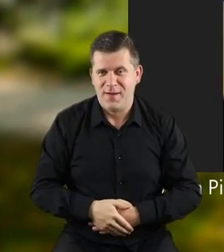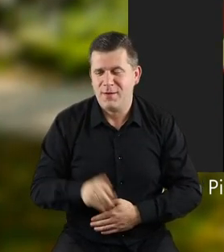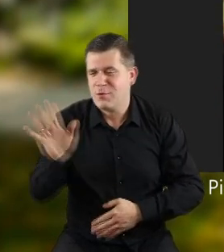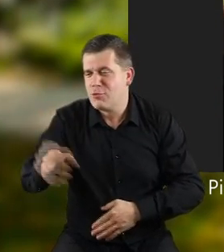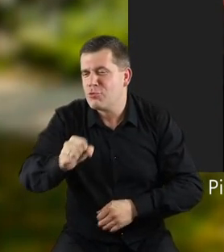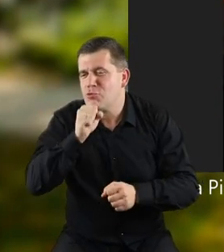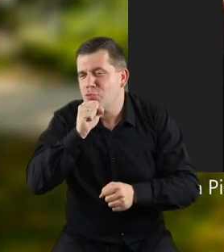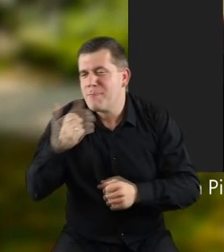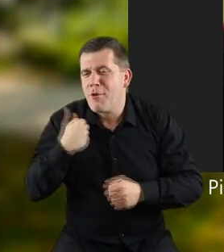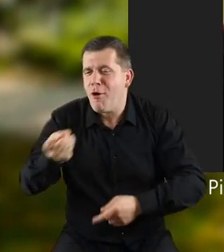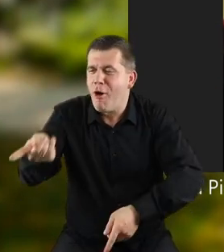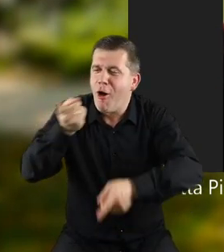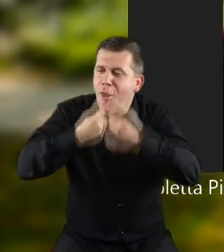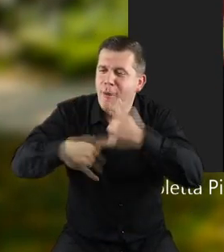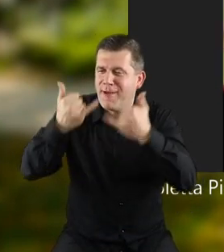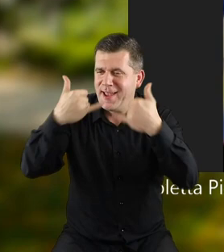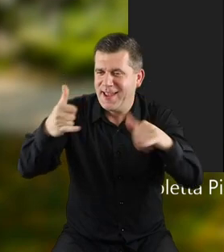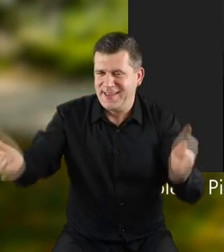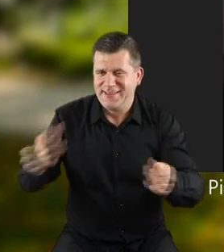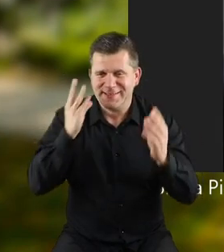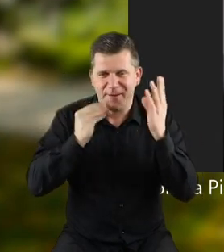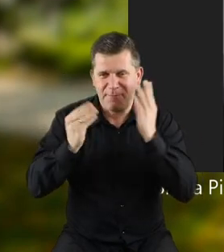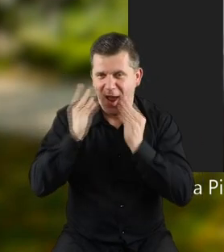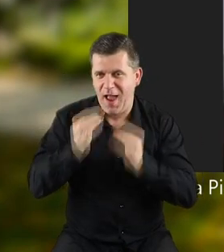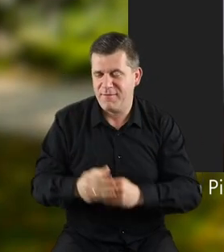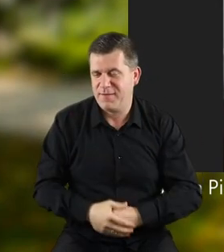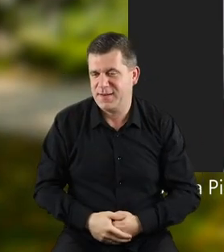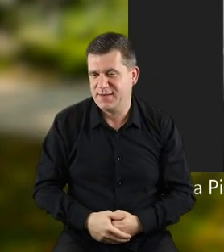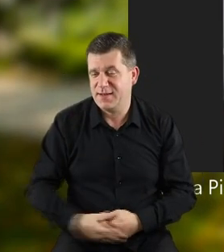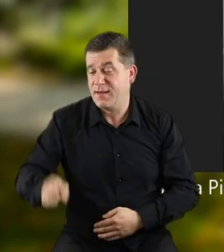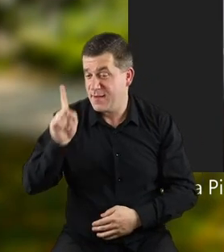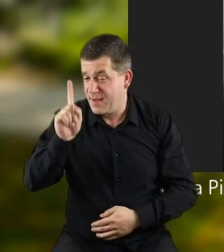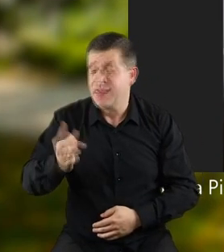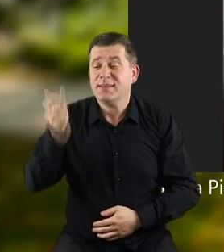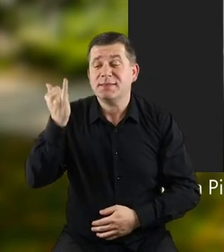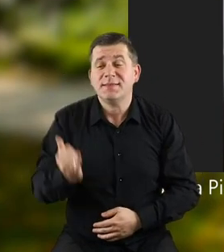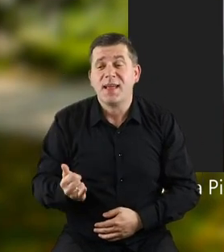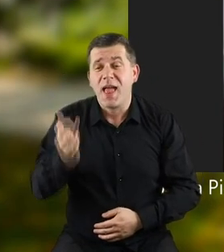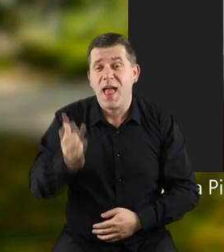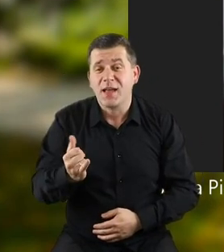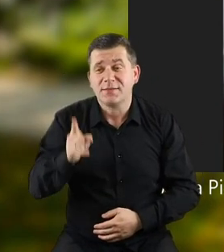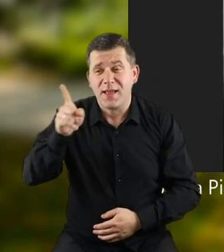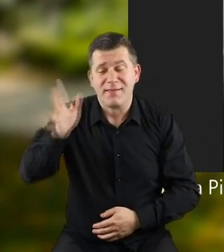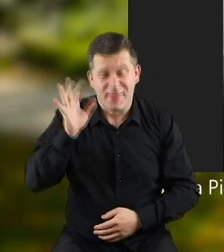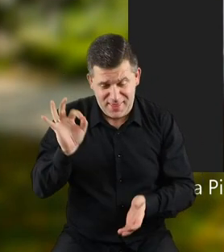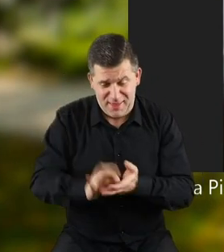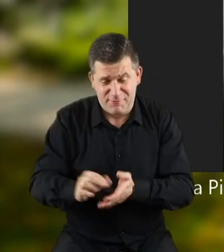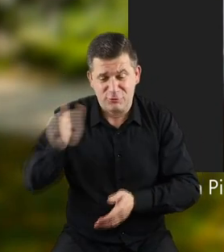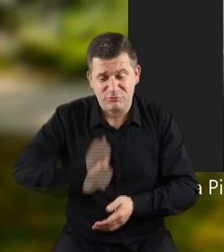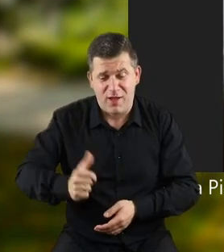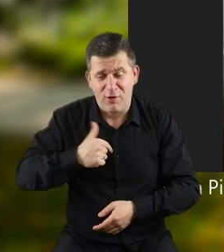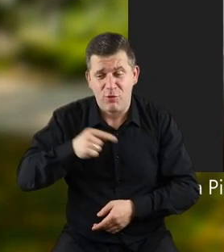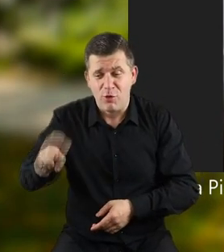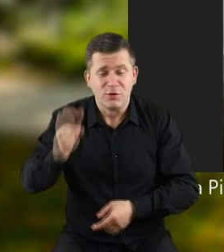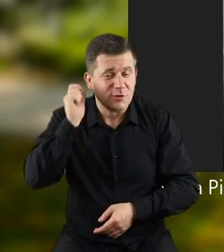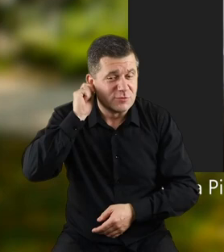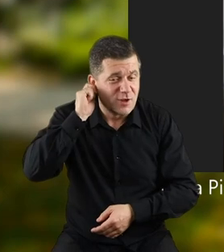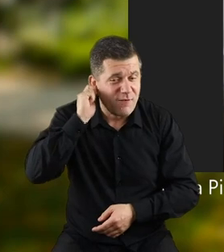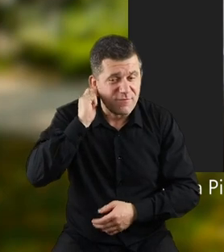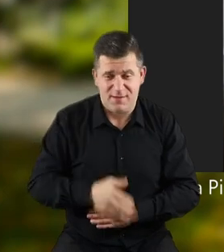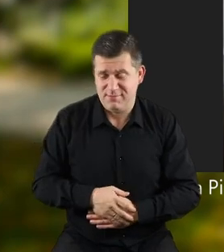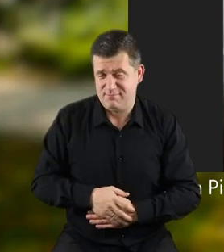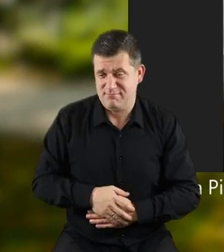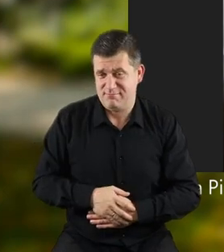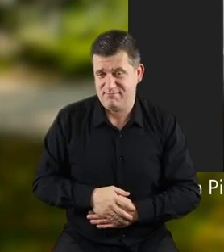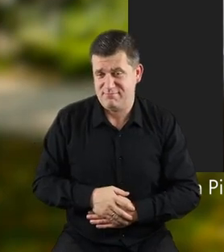którym tyle opowiadały inne zabawki. A dziecko, dziecko, które tam na mnie czeka, to dziewczynka.